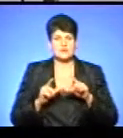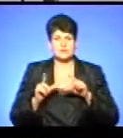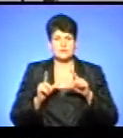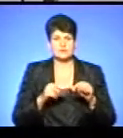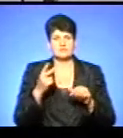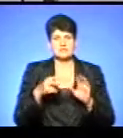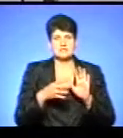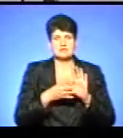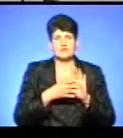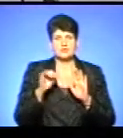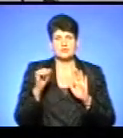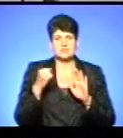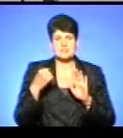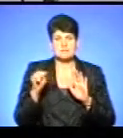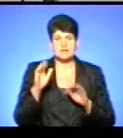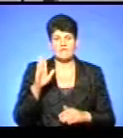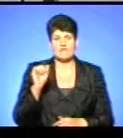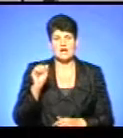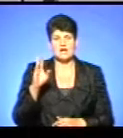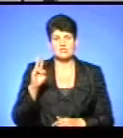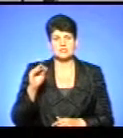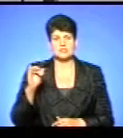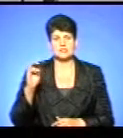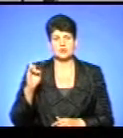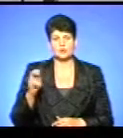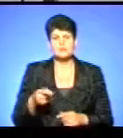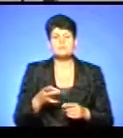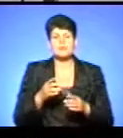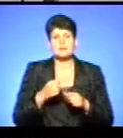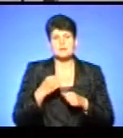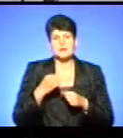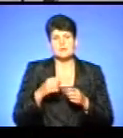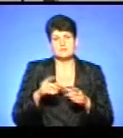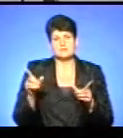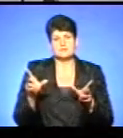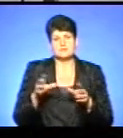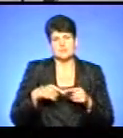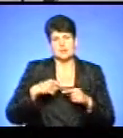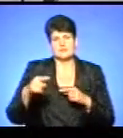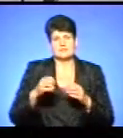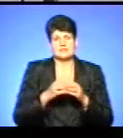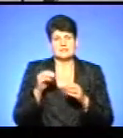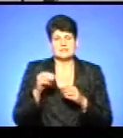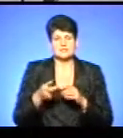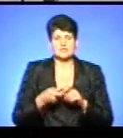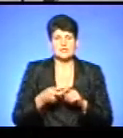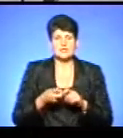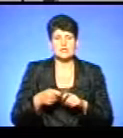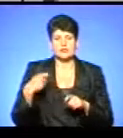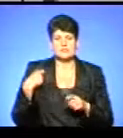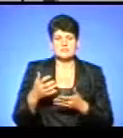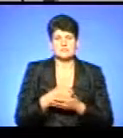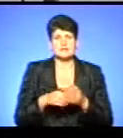29 серпня у Вашингтоні, подолавши 10 тисяч кілометрів. Вони зібрали 10 тисяч доларів на допомогу ветеранам